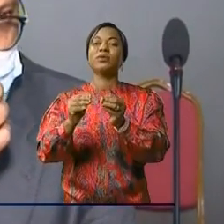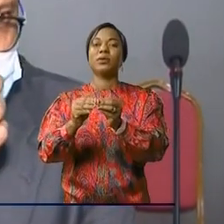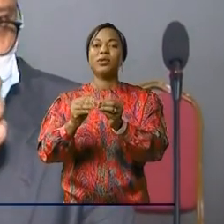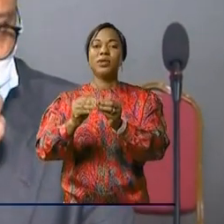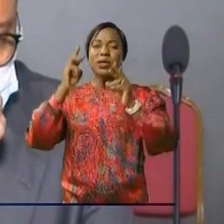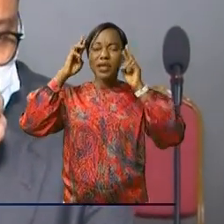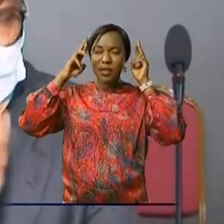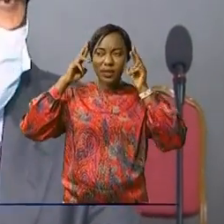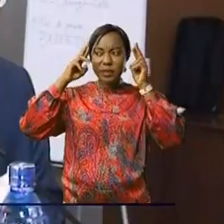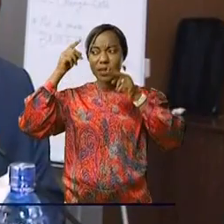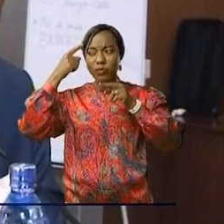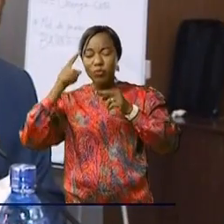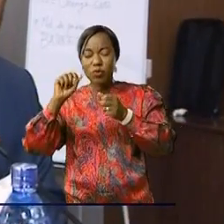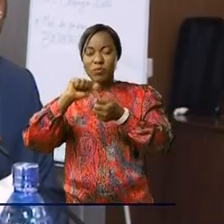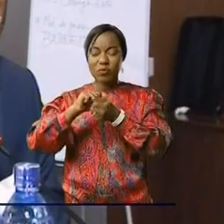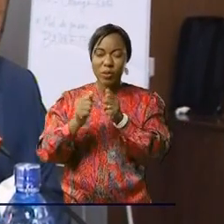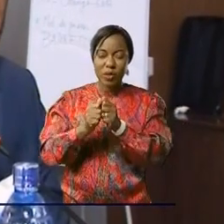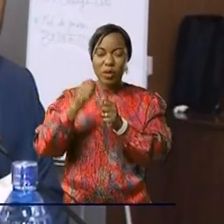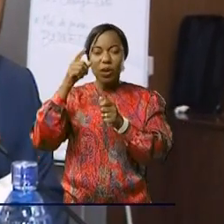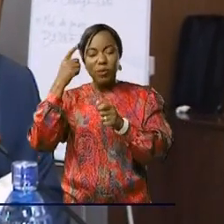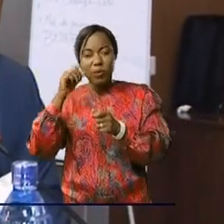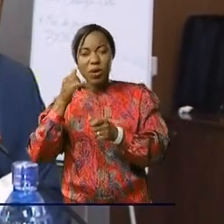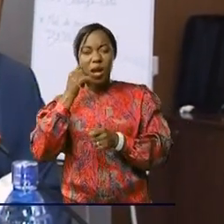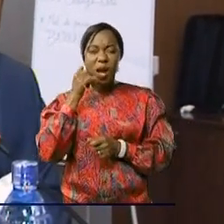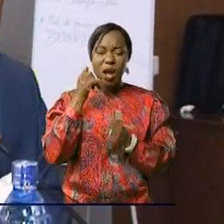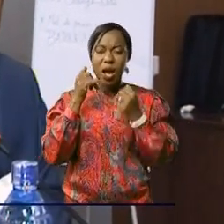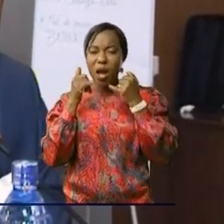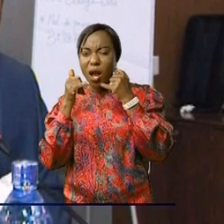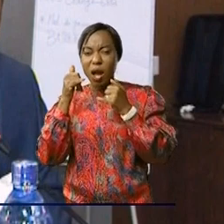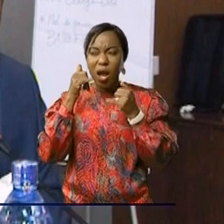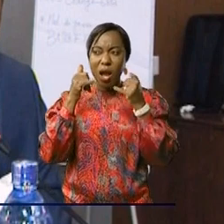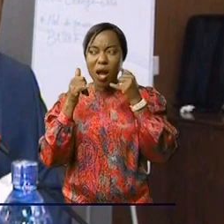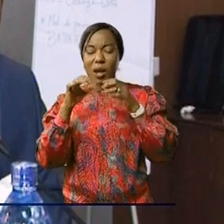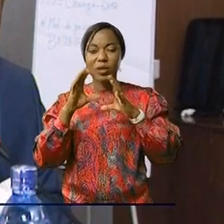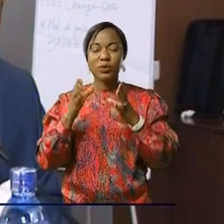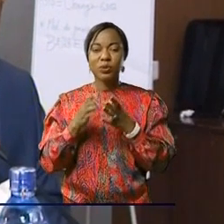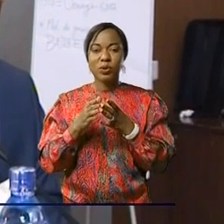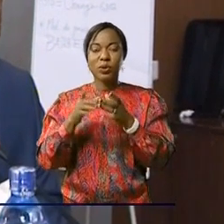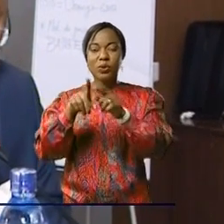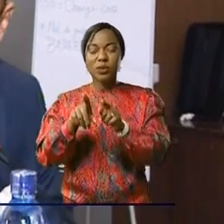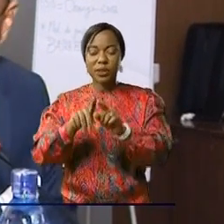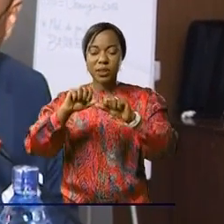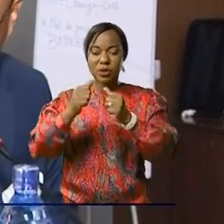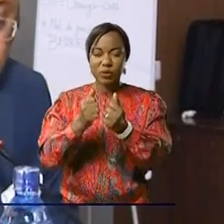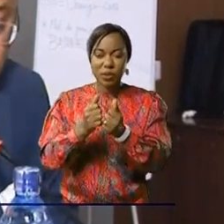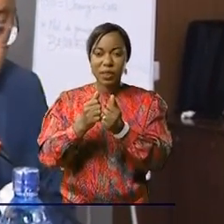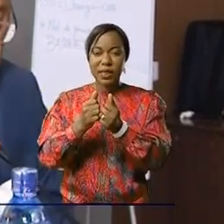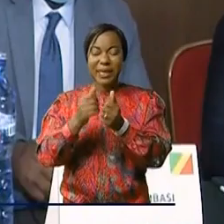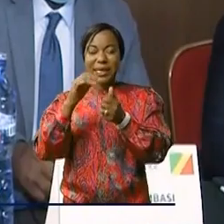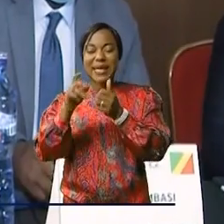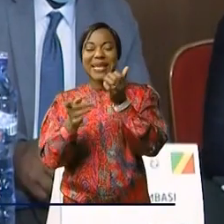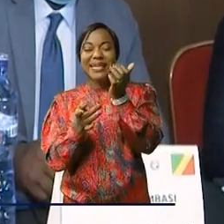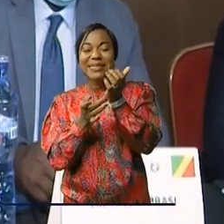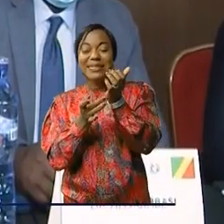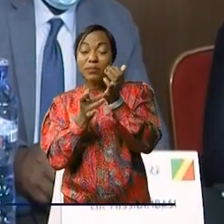sur les questions de la concurrence et des régulations des télécommunications. Et de la société numérique en Afrique centrale.